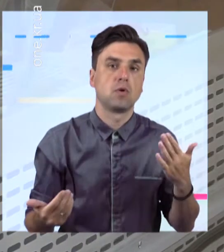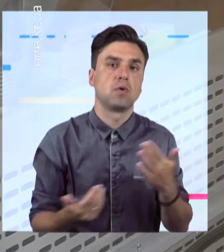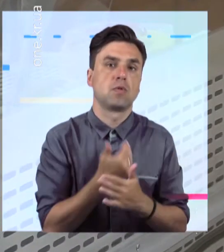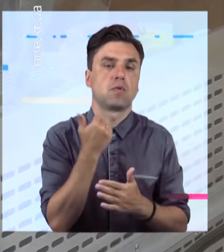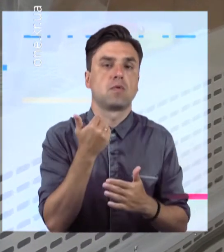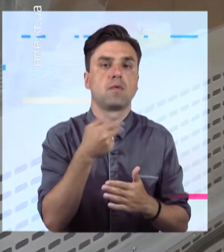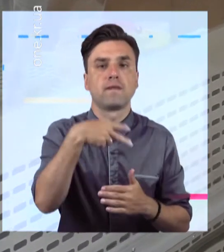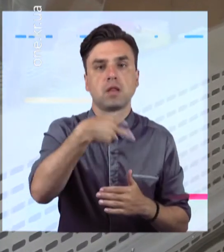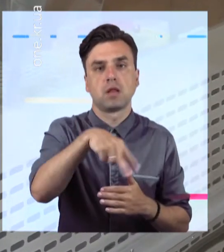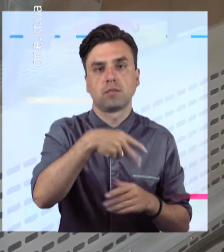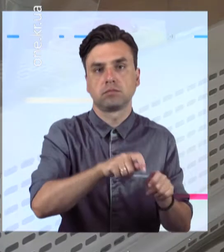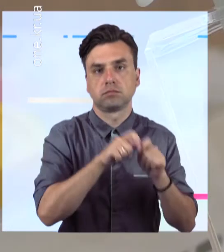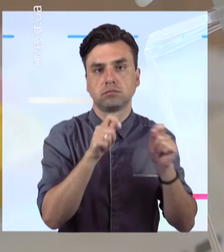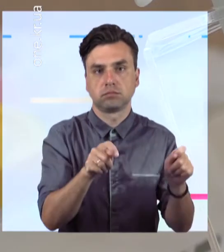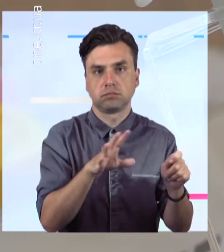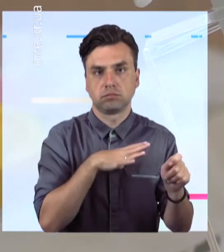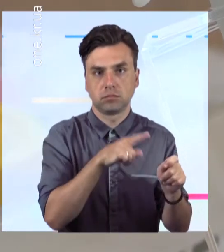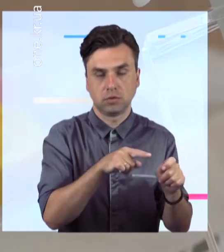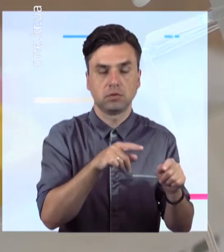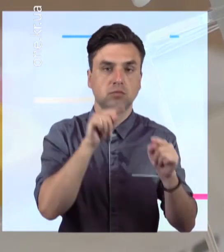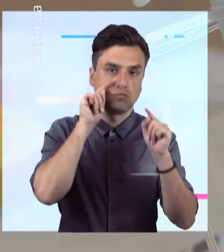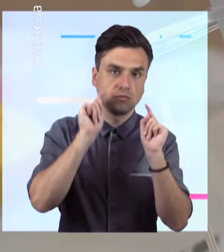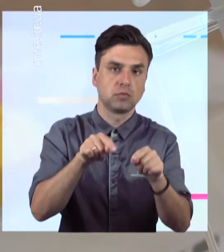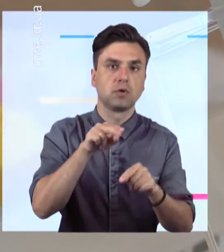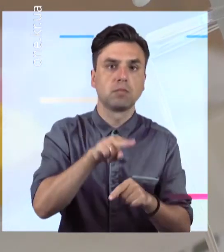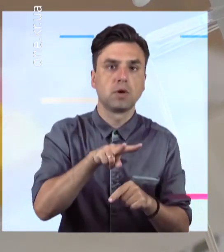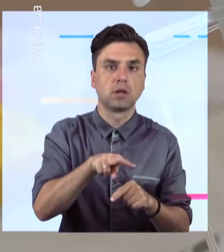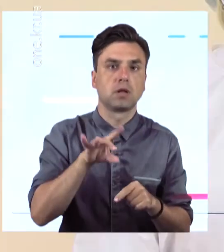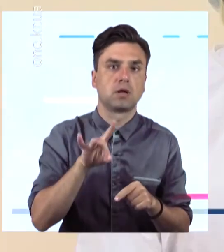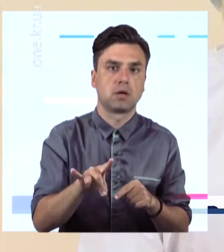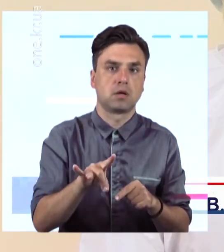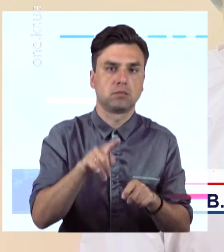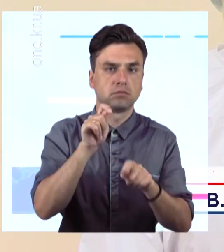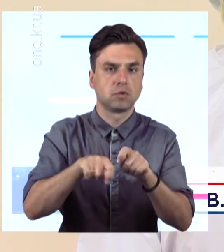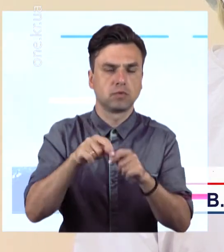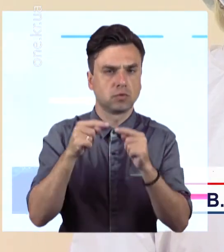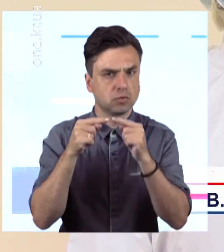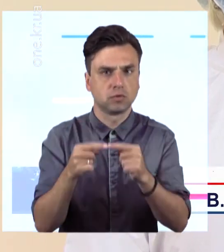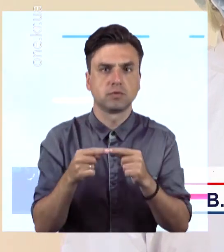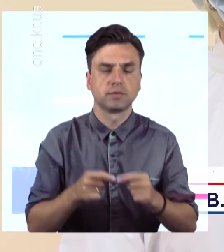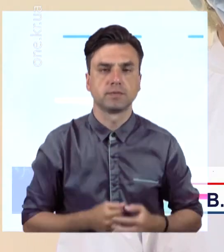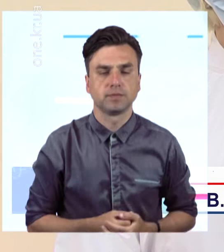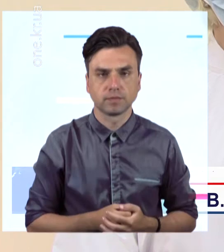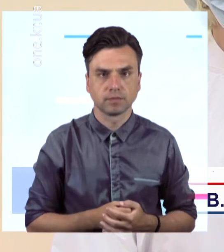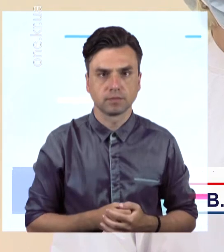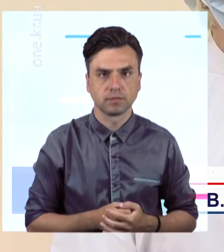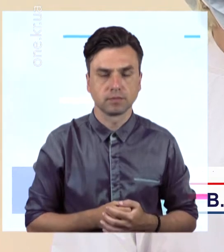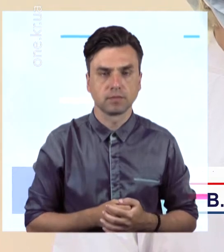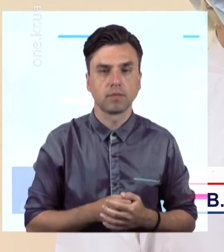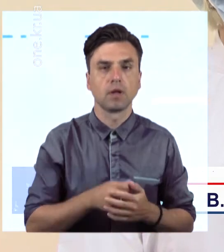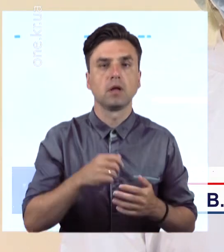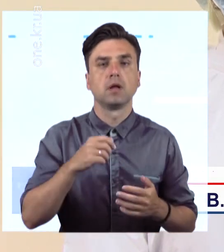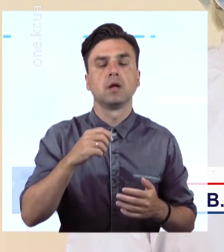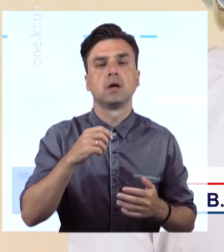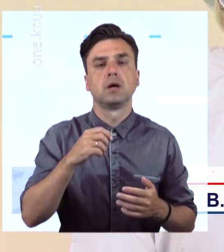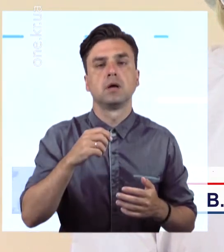відділ клініко-діагностичної лабораторії, який спеціалізується на проведенні ПЛР-досліджень. Клініко-діагностичної лабораторії з'явився ще